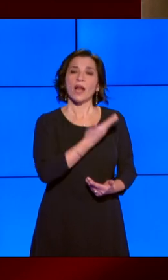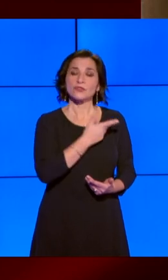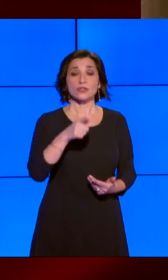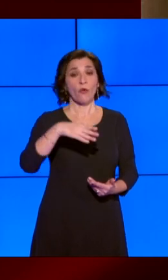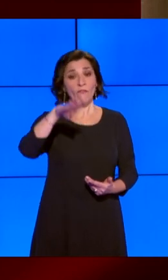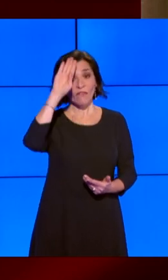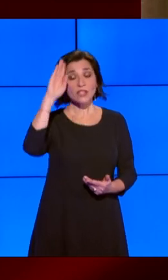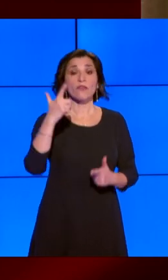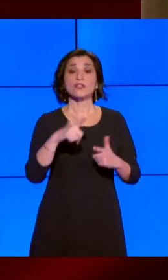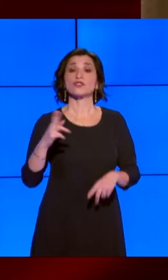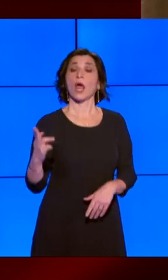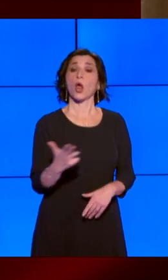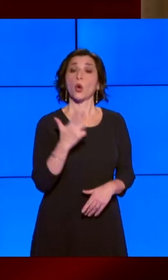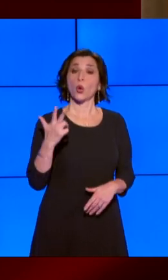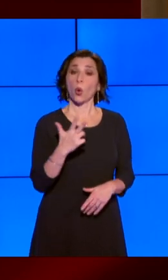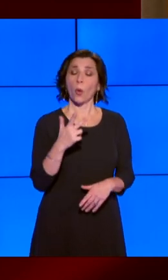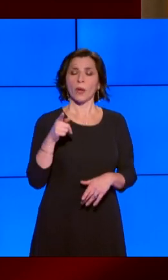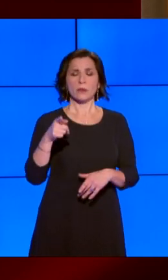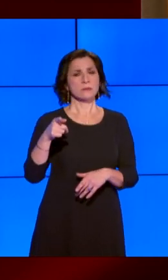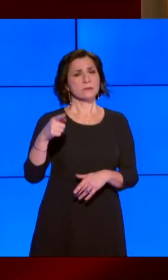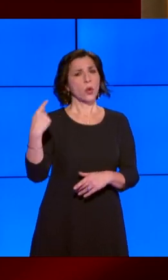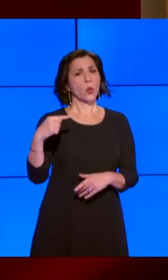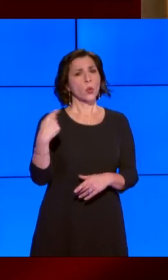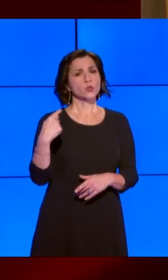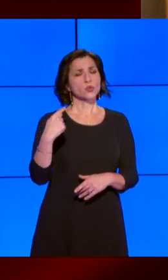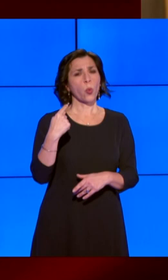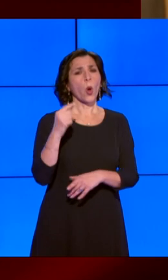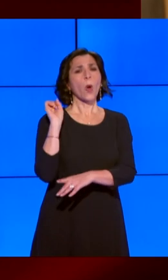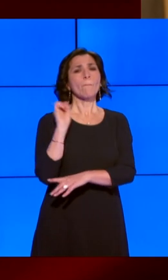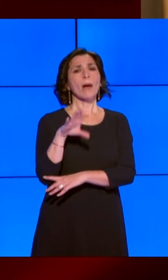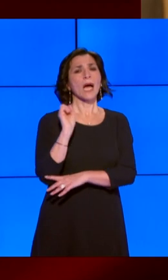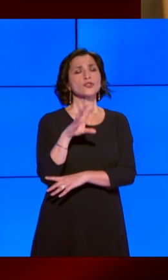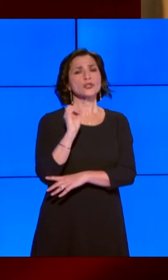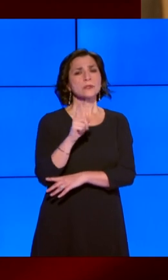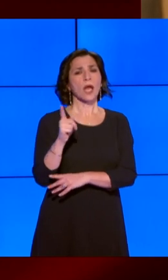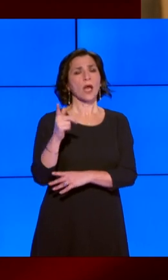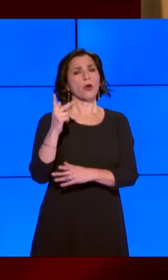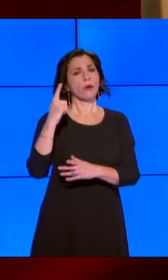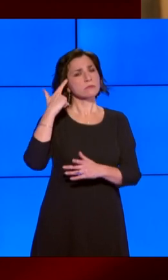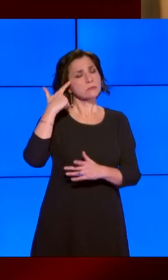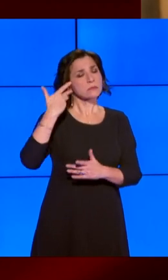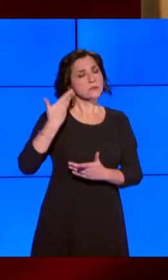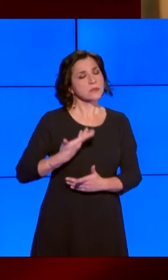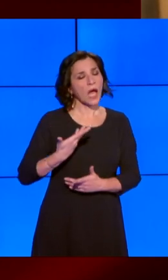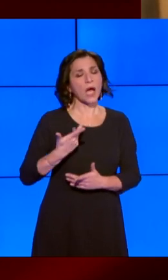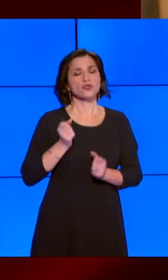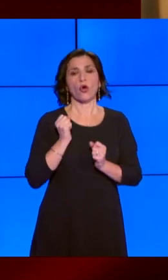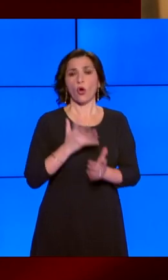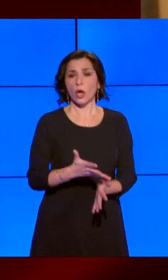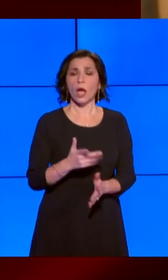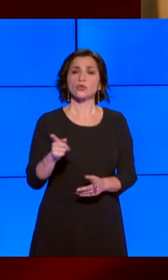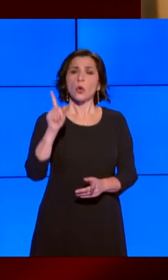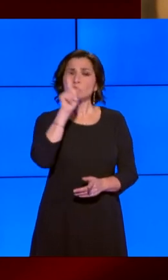che esercita il suo alto magistero con saggezza e coraggio e che mostra ogni giorno